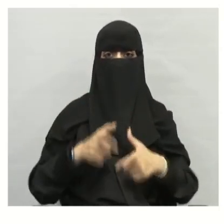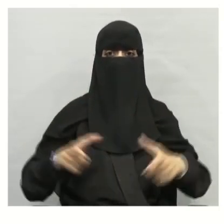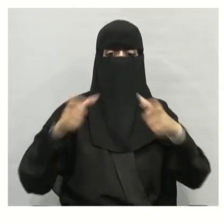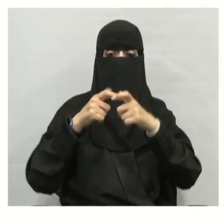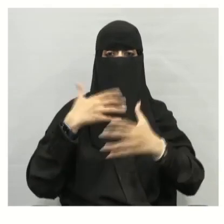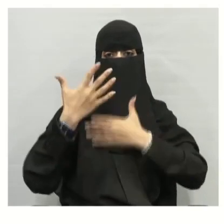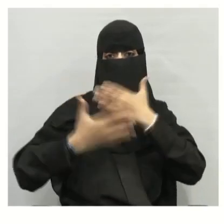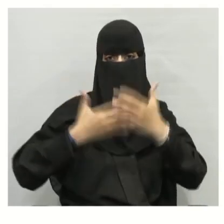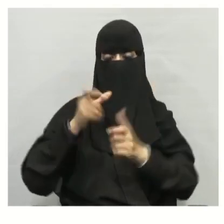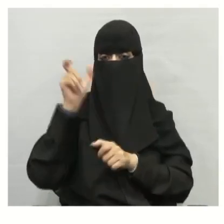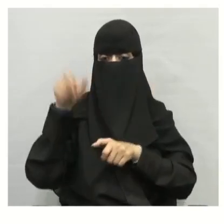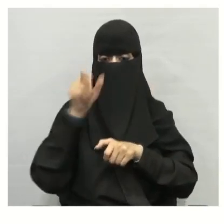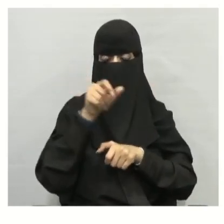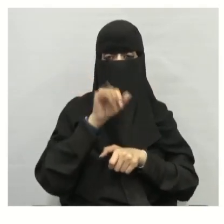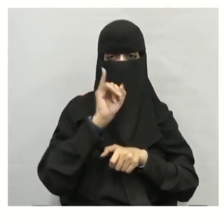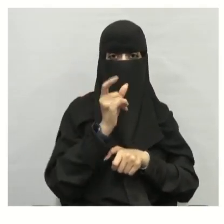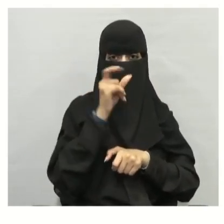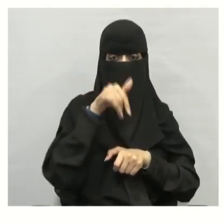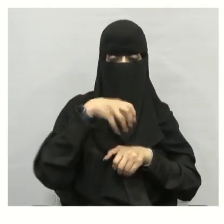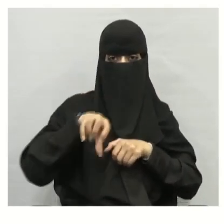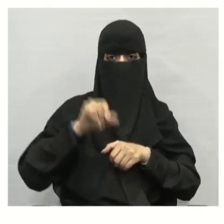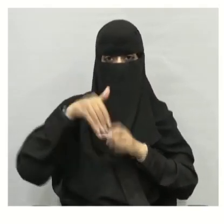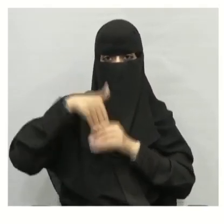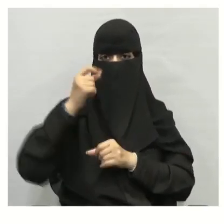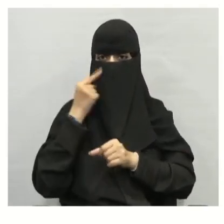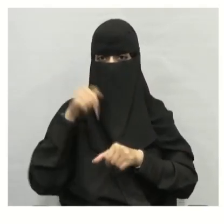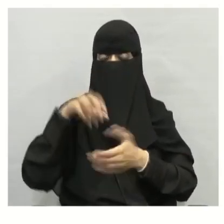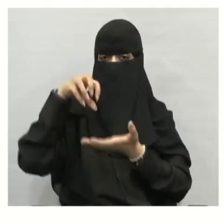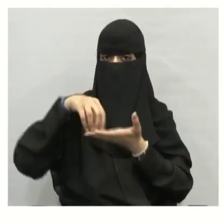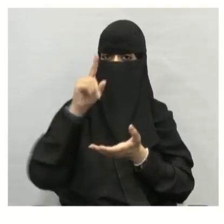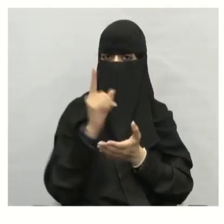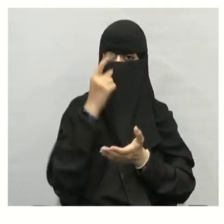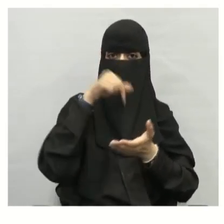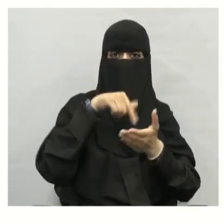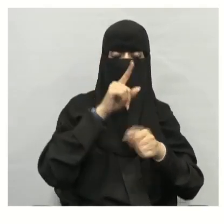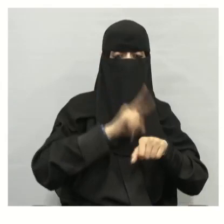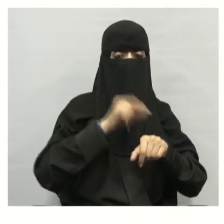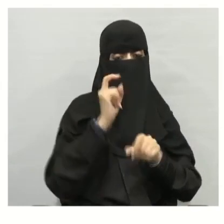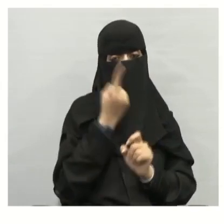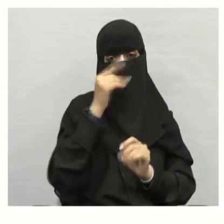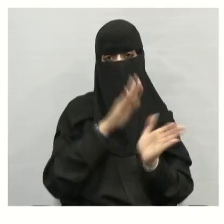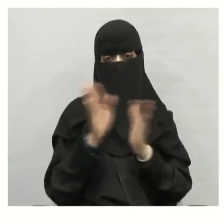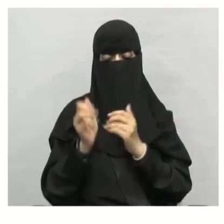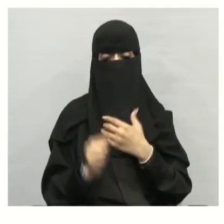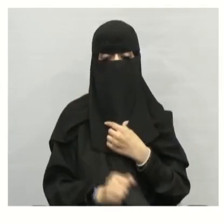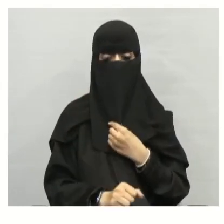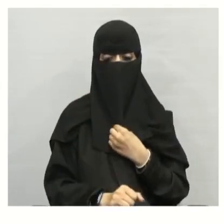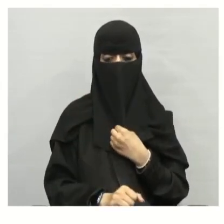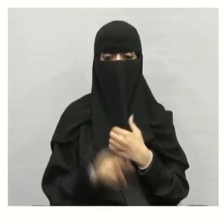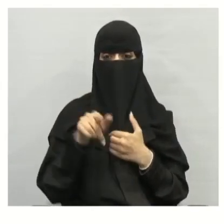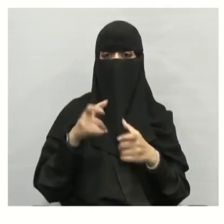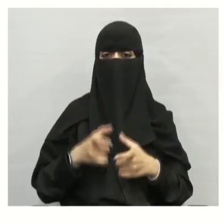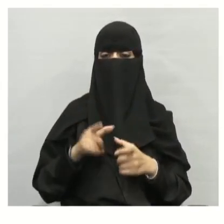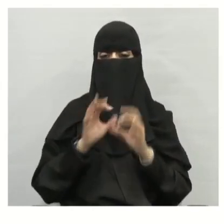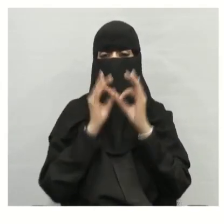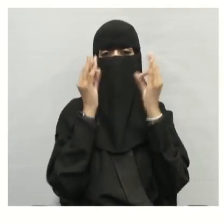الحيوية أفراد نوع من الجماعات أو المخلوقات الحية تعيش في المكان نفسه وفي الوقت نفسه ما هو